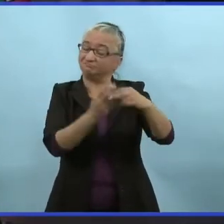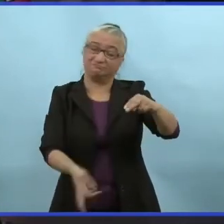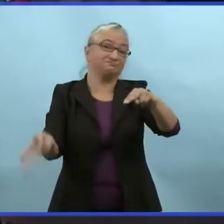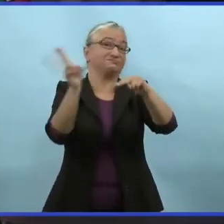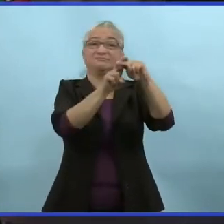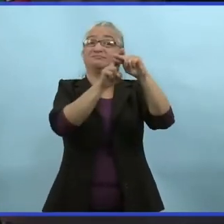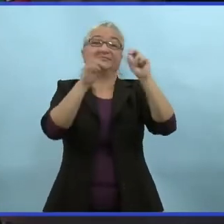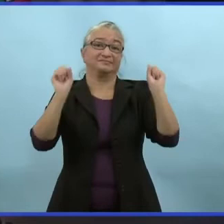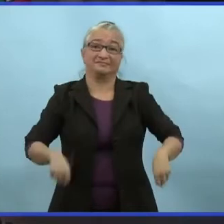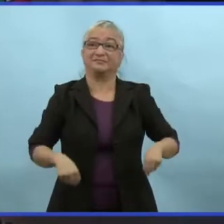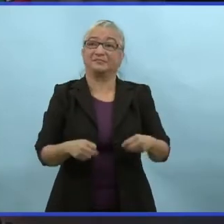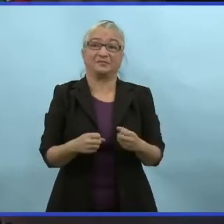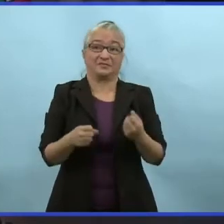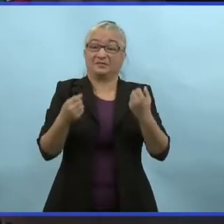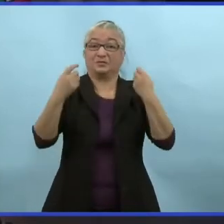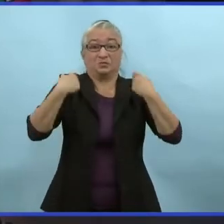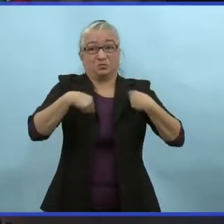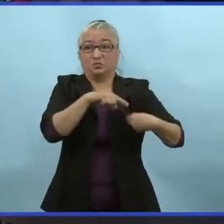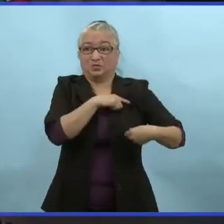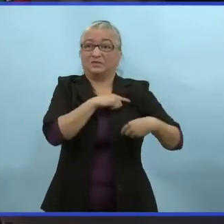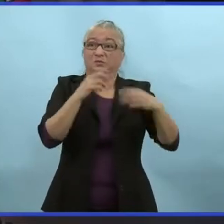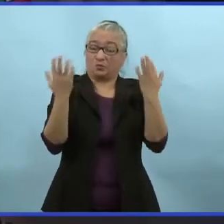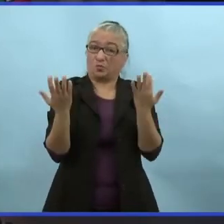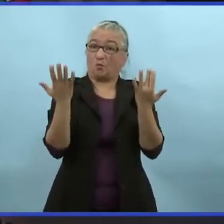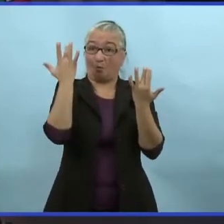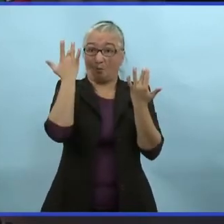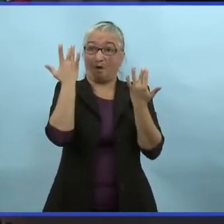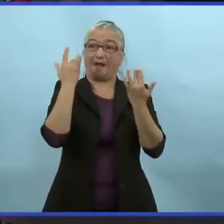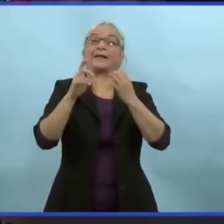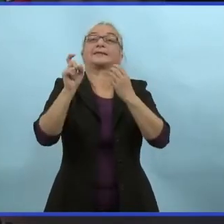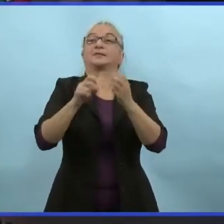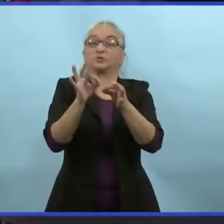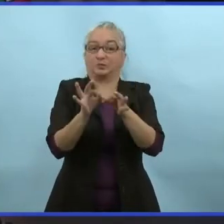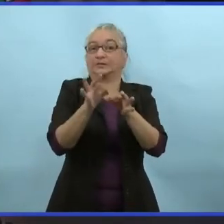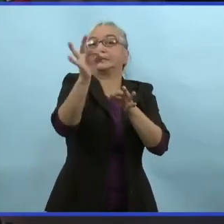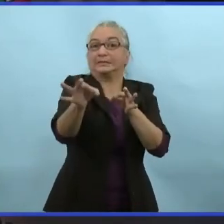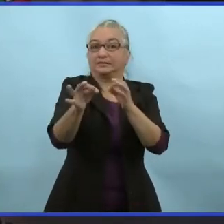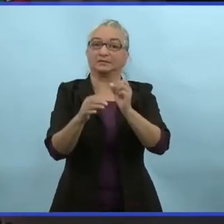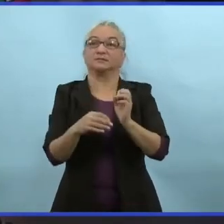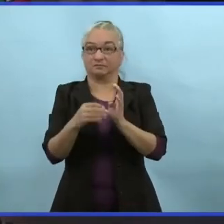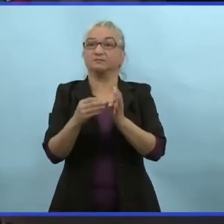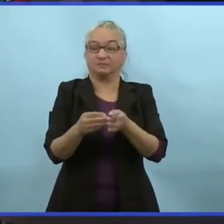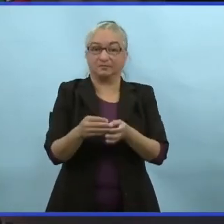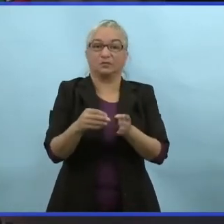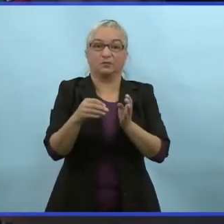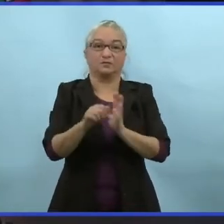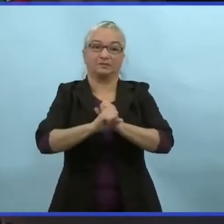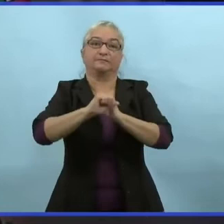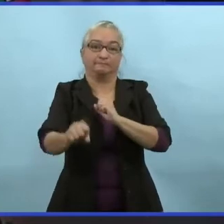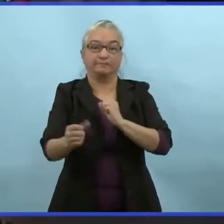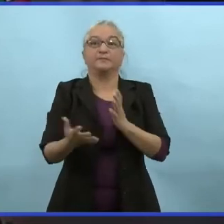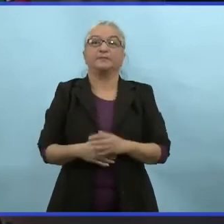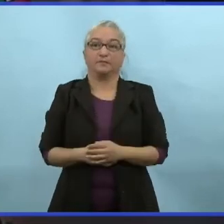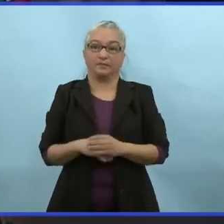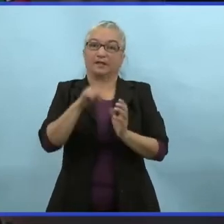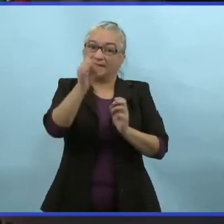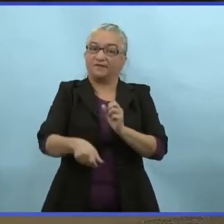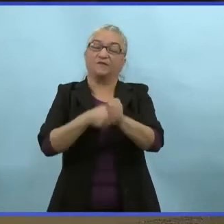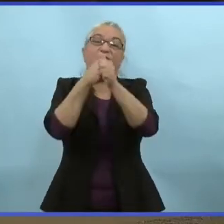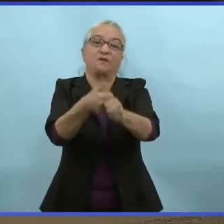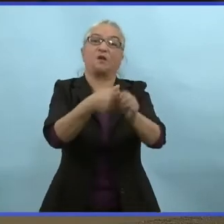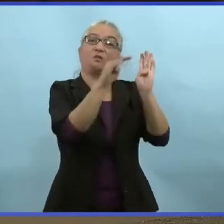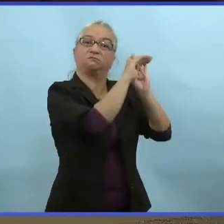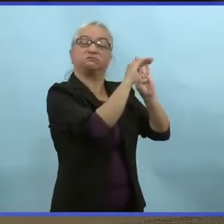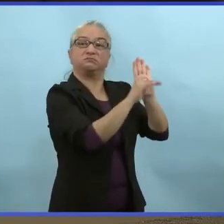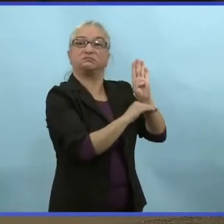risque de voir un nombre de cas augmenter, donc ça va créer des tensions sur le système de santé. C'est la raison pour laquelle nous étendons ces